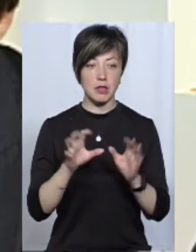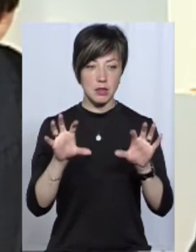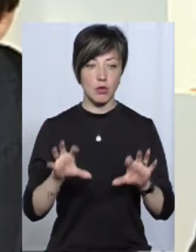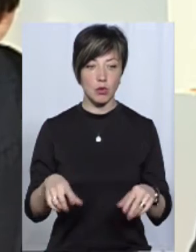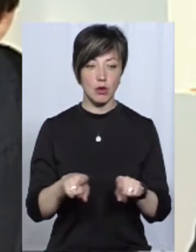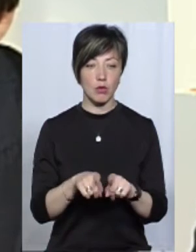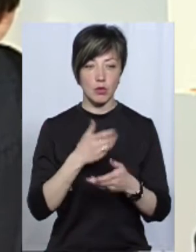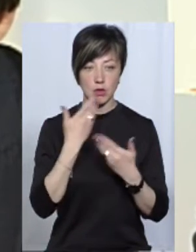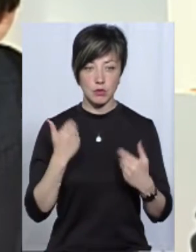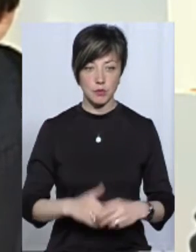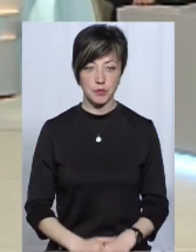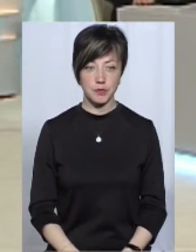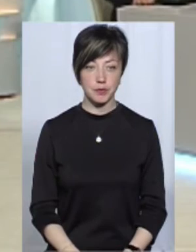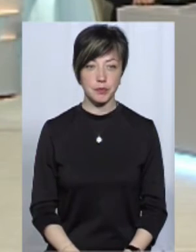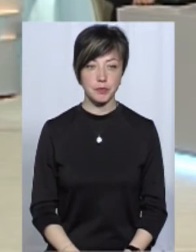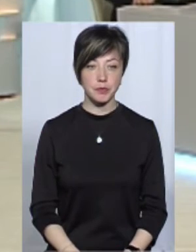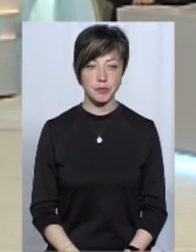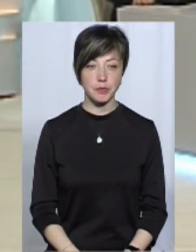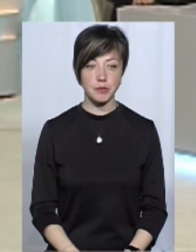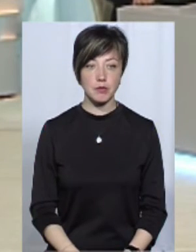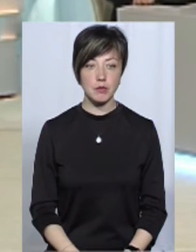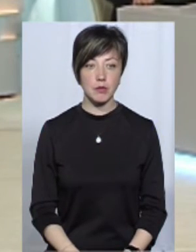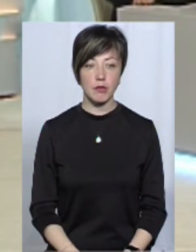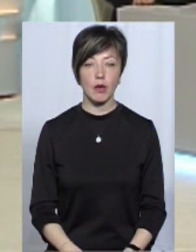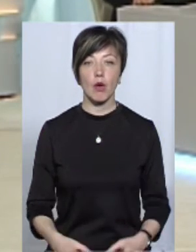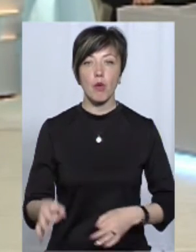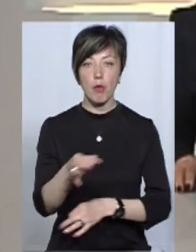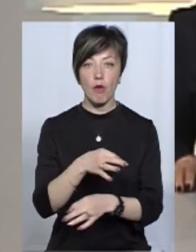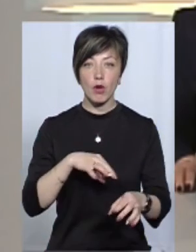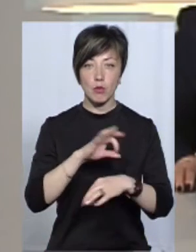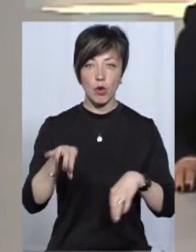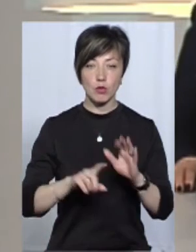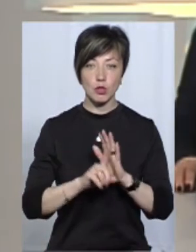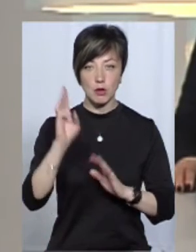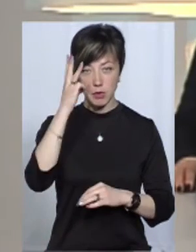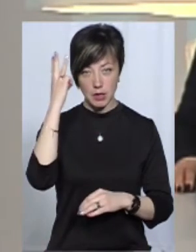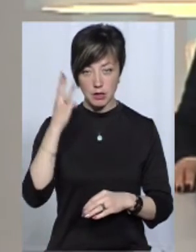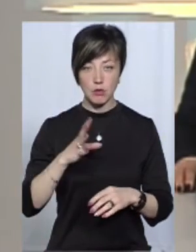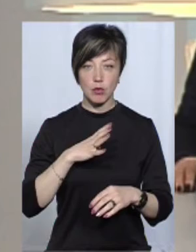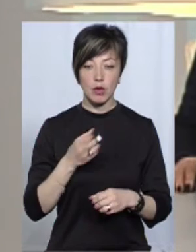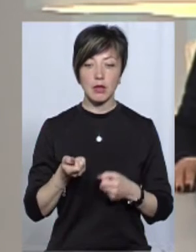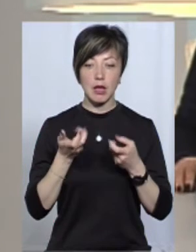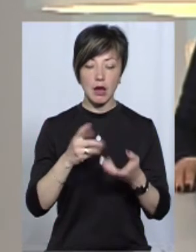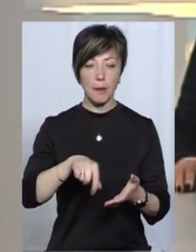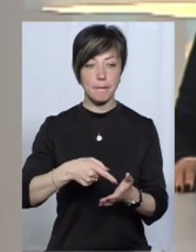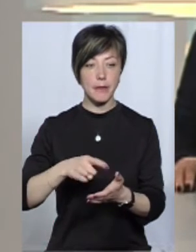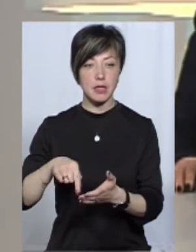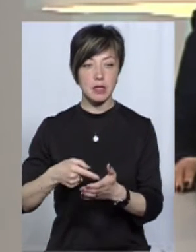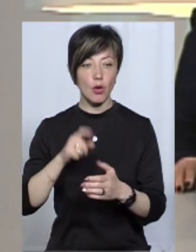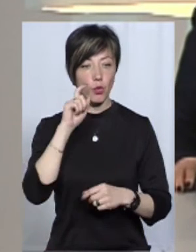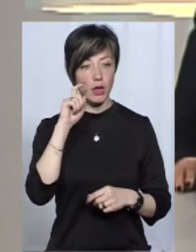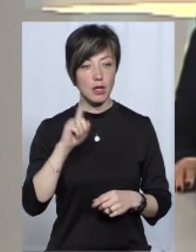закону, такого не існує. Обговорення, про яке ви згадували, розпочалося з Хмельницького, воно пройшло в декількох містах